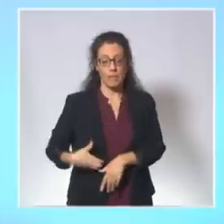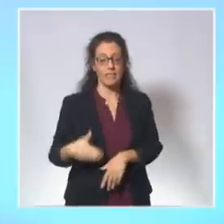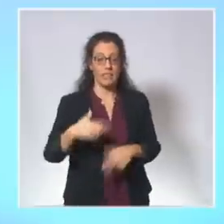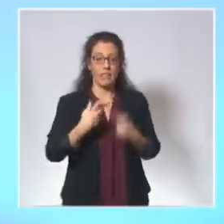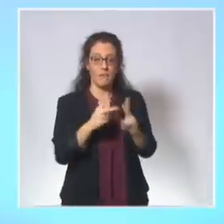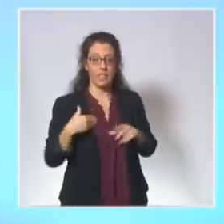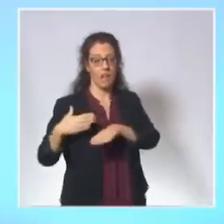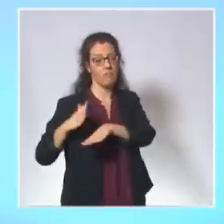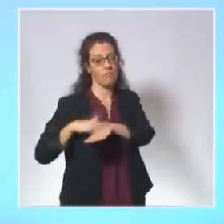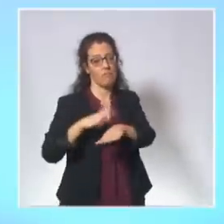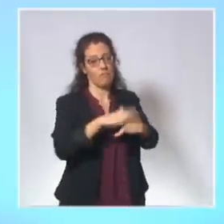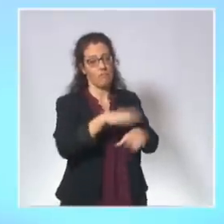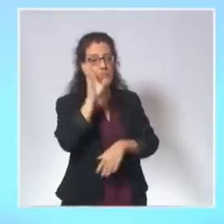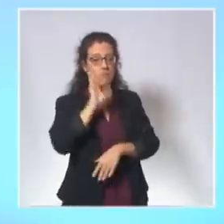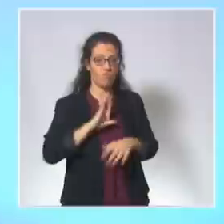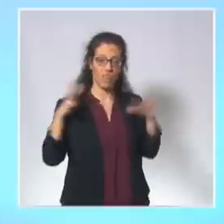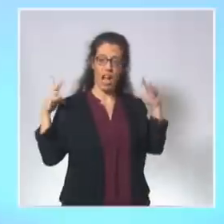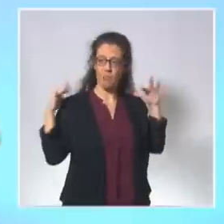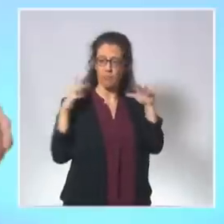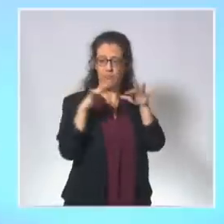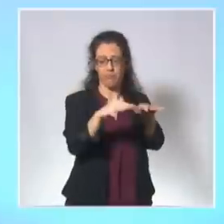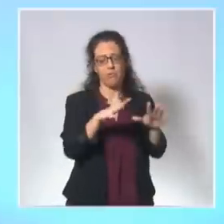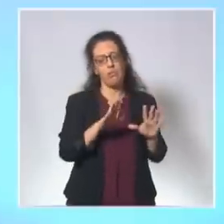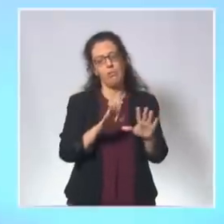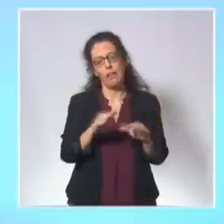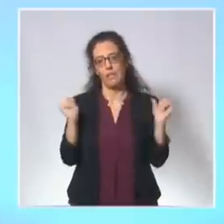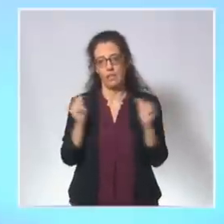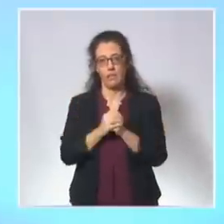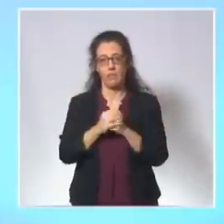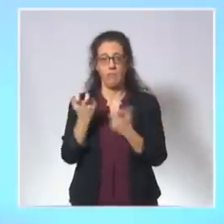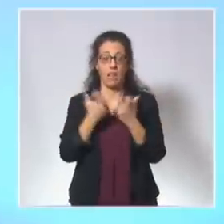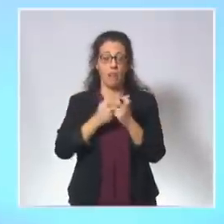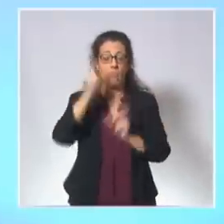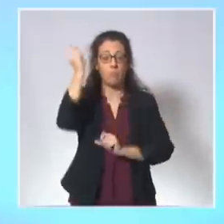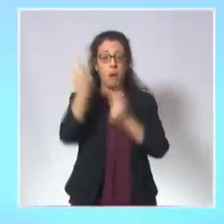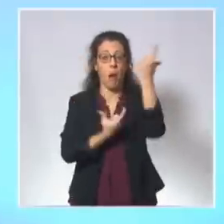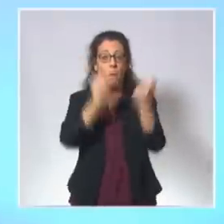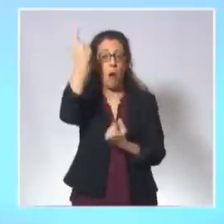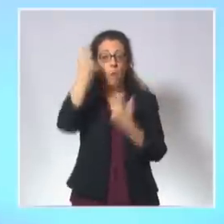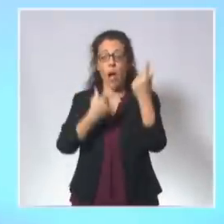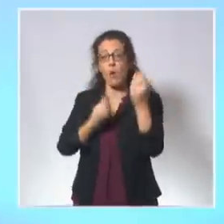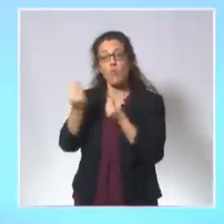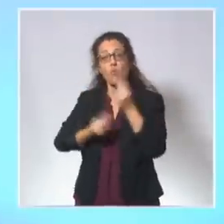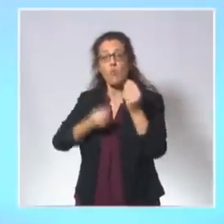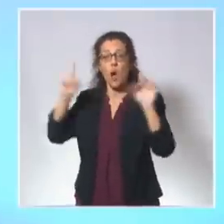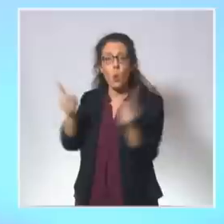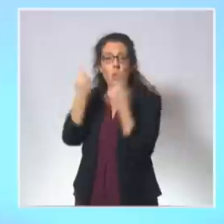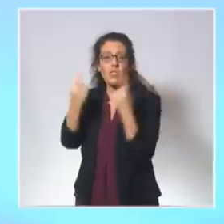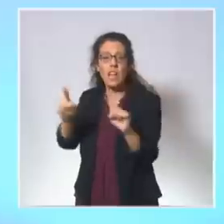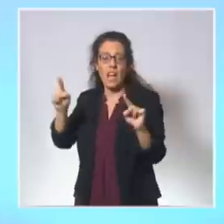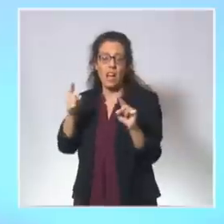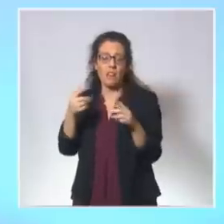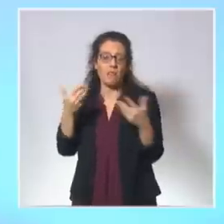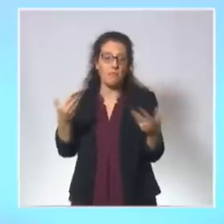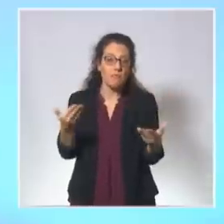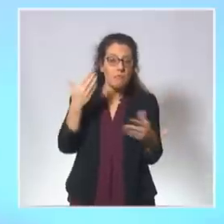l'organisation de grands rassemblements sur la voie publique, notamment les feux d'artifice ou les concerts, particulièrement quand